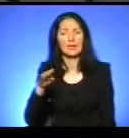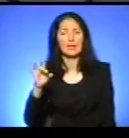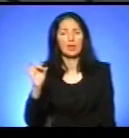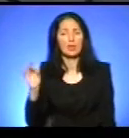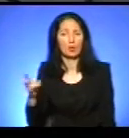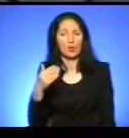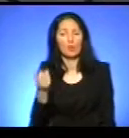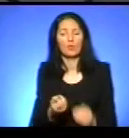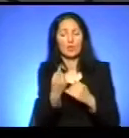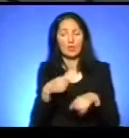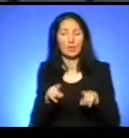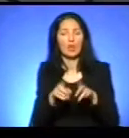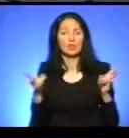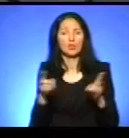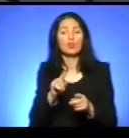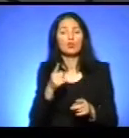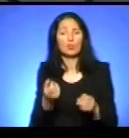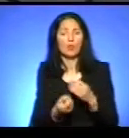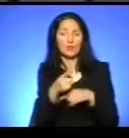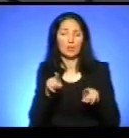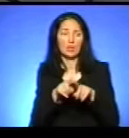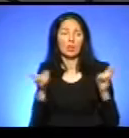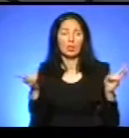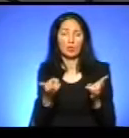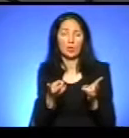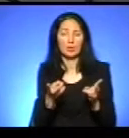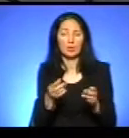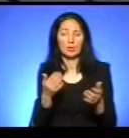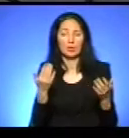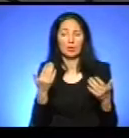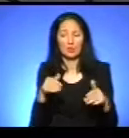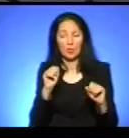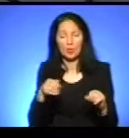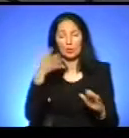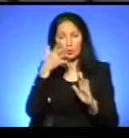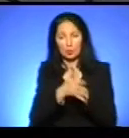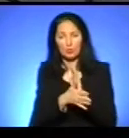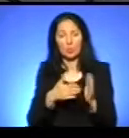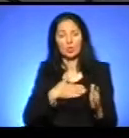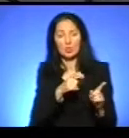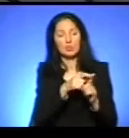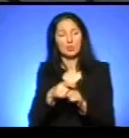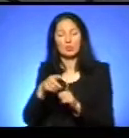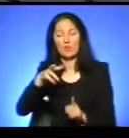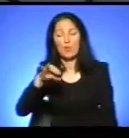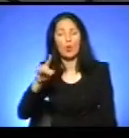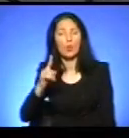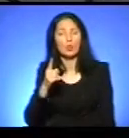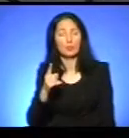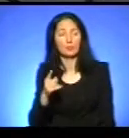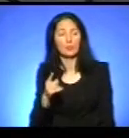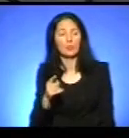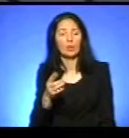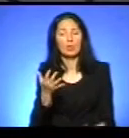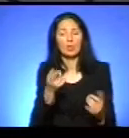Катерина, виникла така необхідність, мабуть, чому виникла така необхідність? Вже можна розуміти зі слів Миколи, чому вона виникла? І все